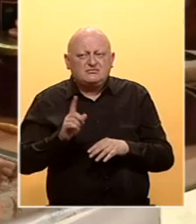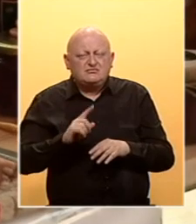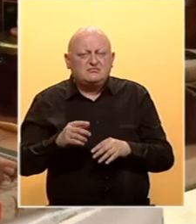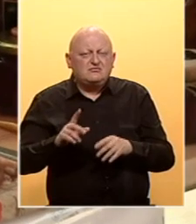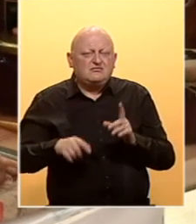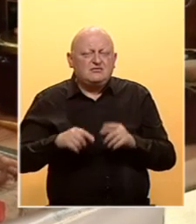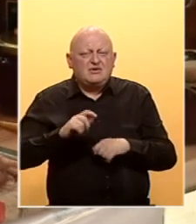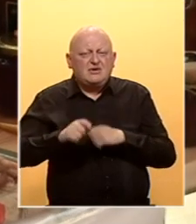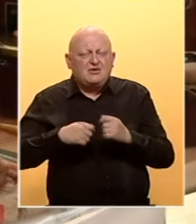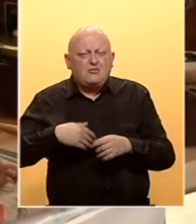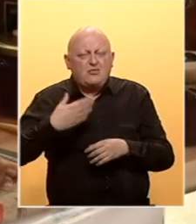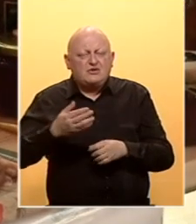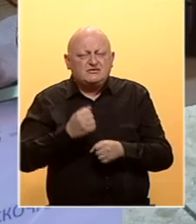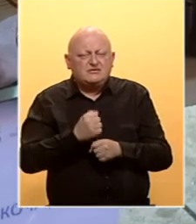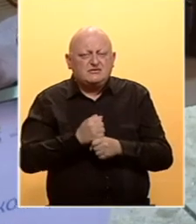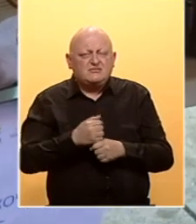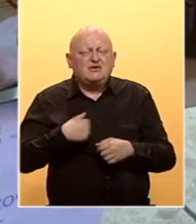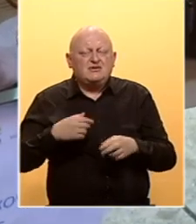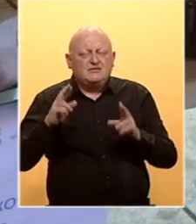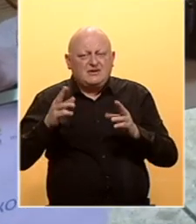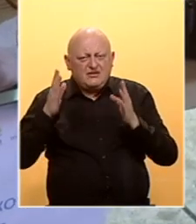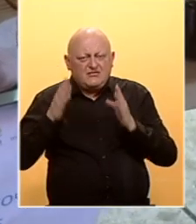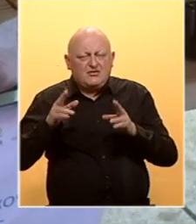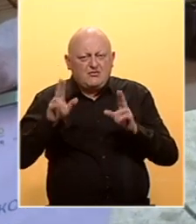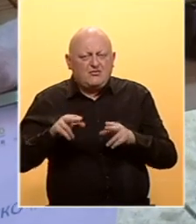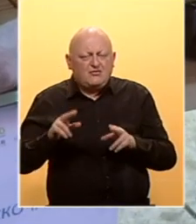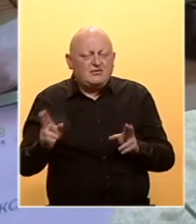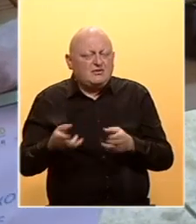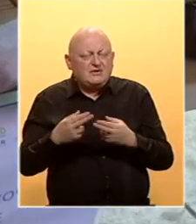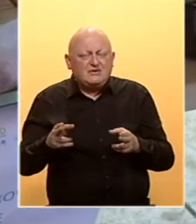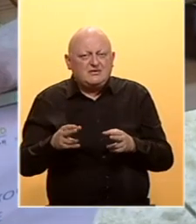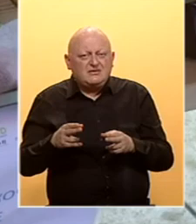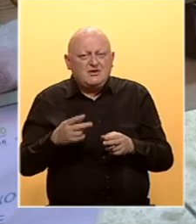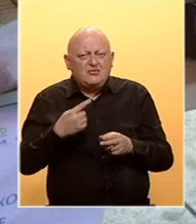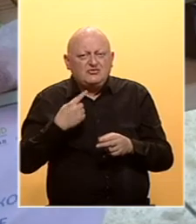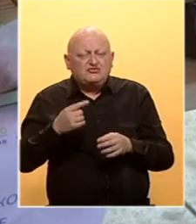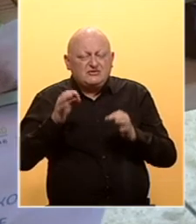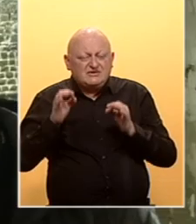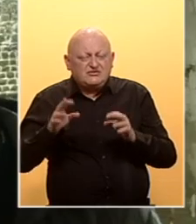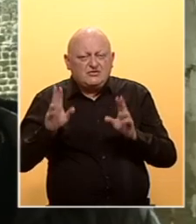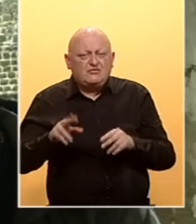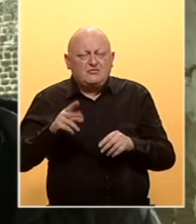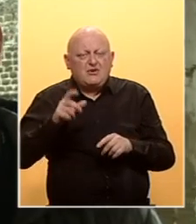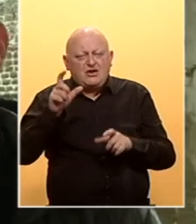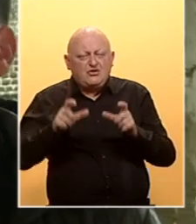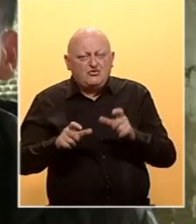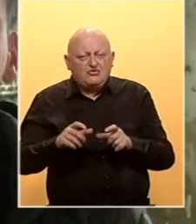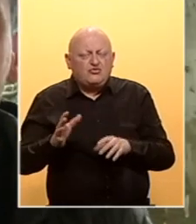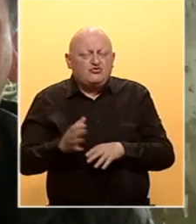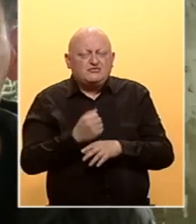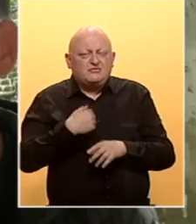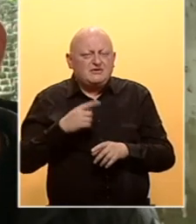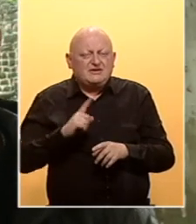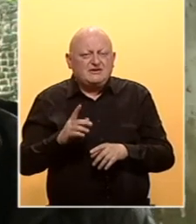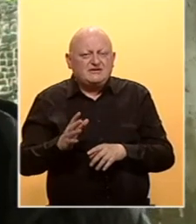Nekad radim neke poslove dodatno, ali se nadam, vjerujemo da može. Ne možemo za sad reći da se sigurno može. Ima ljudi koji to uspjevaju, ja za